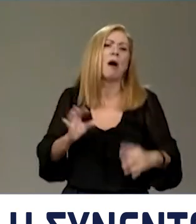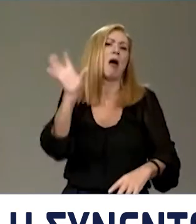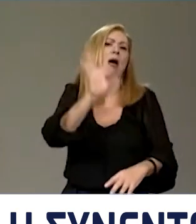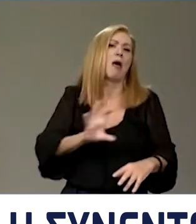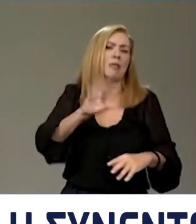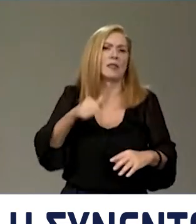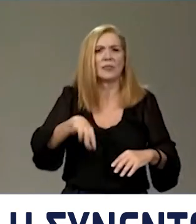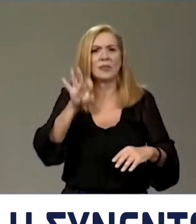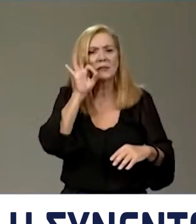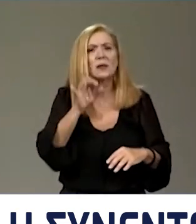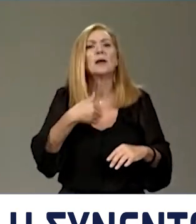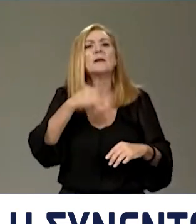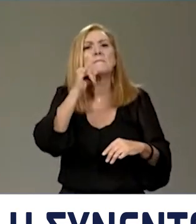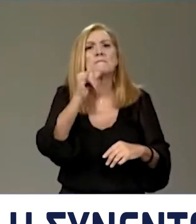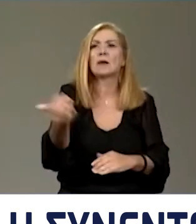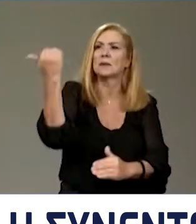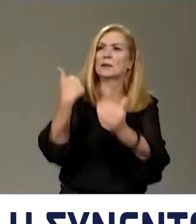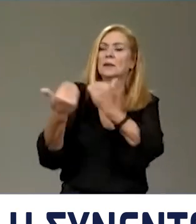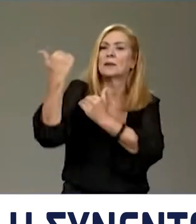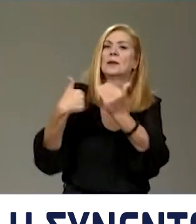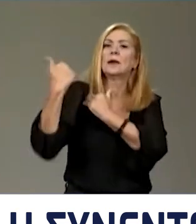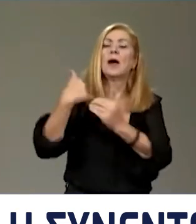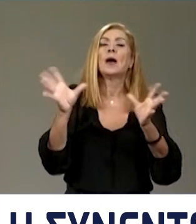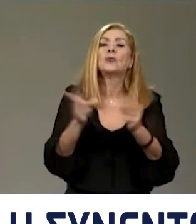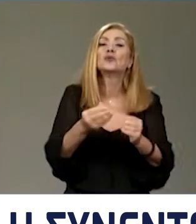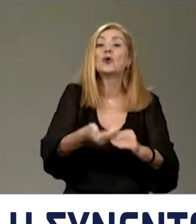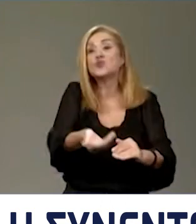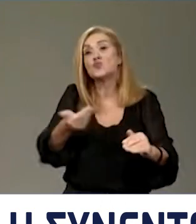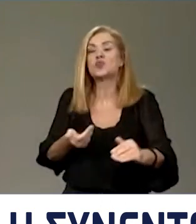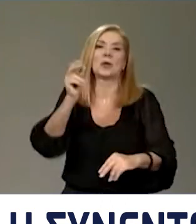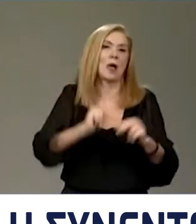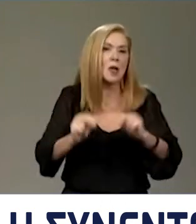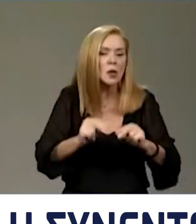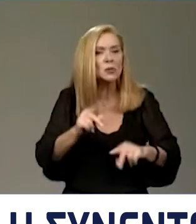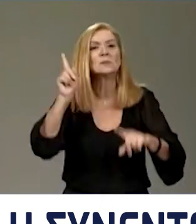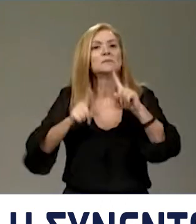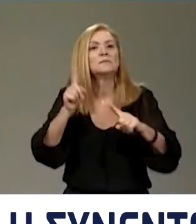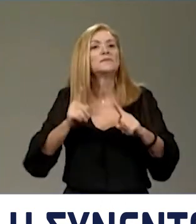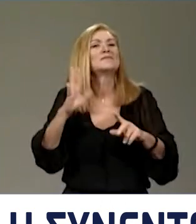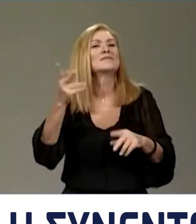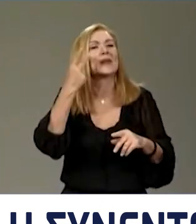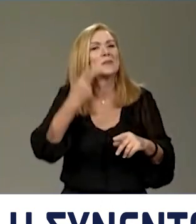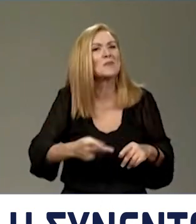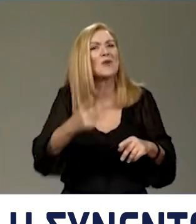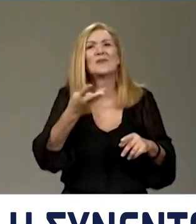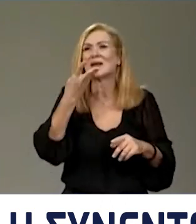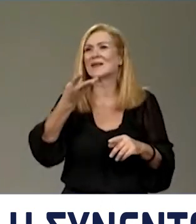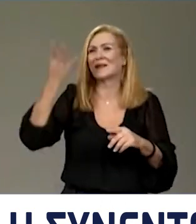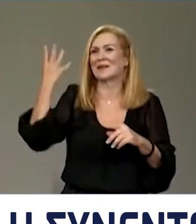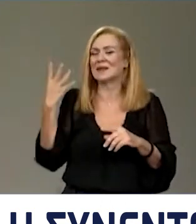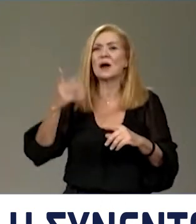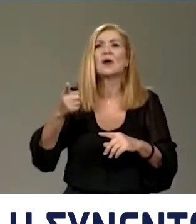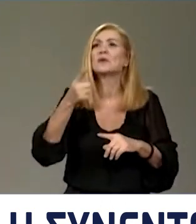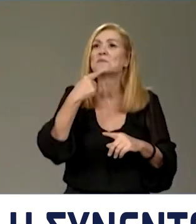Θεσσαλονίκης και πάντα μου γίνεται το ερώτημα για τις προώρες εκλογές και πάντα όσοι είχαν προβλέψει και την προηγούμενη τετραετία προώρες εκλογές